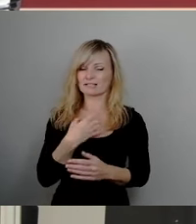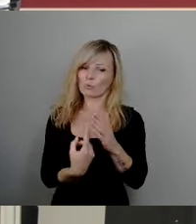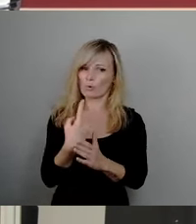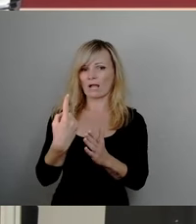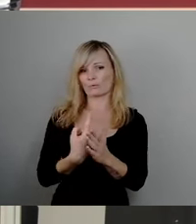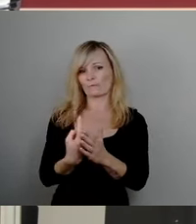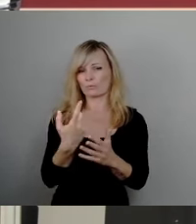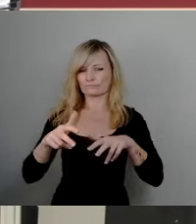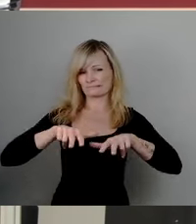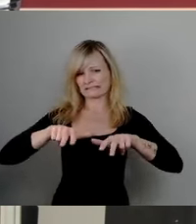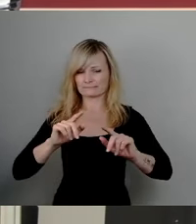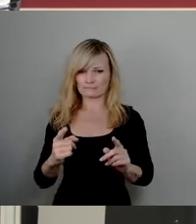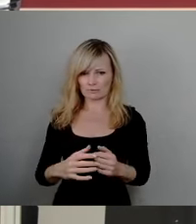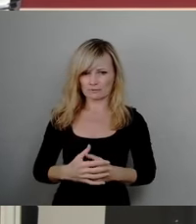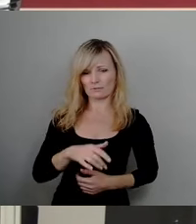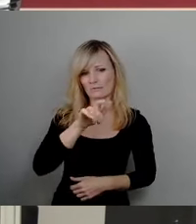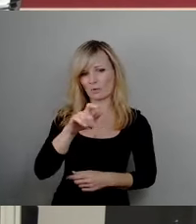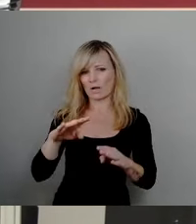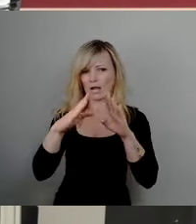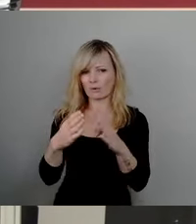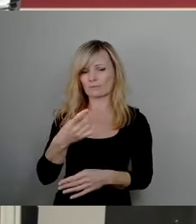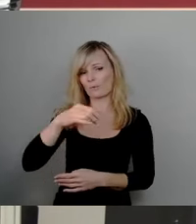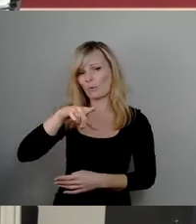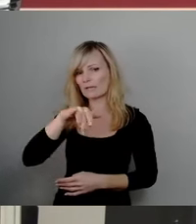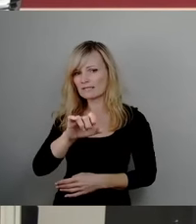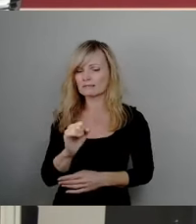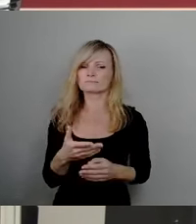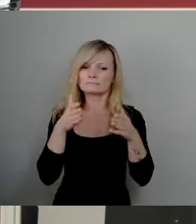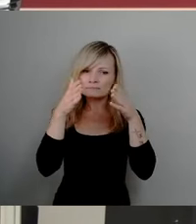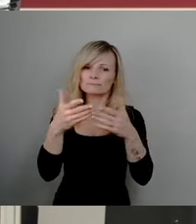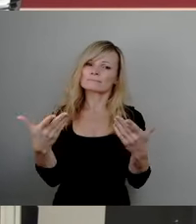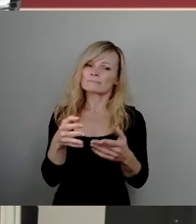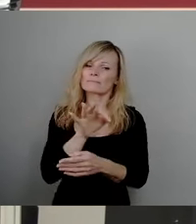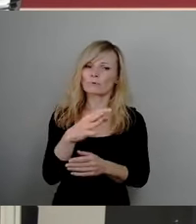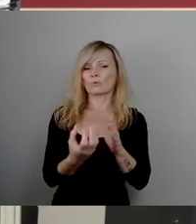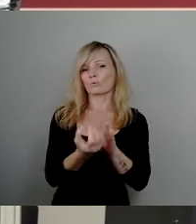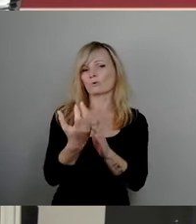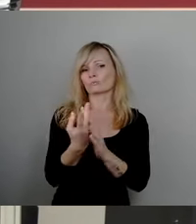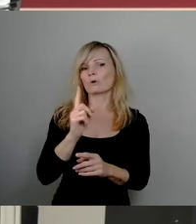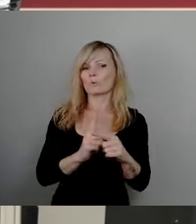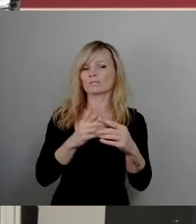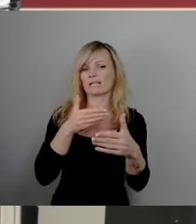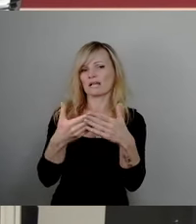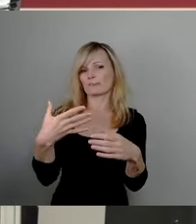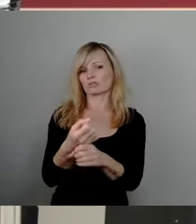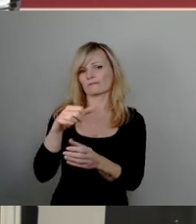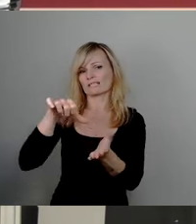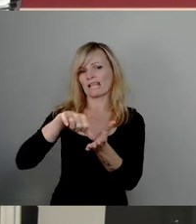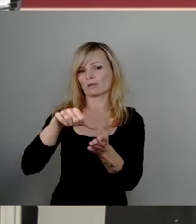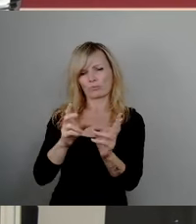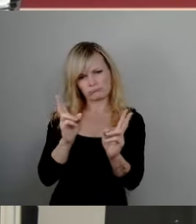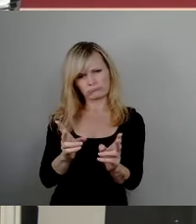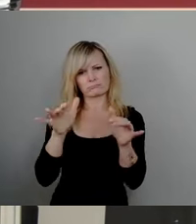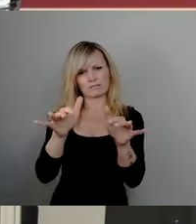müssen. Das Bürgerhaus Prolis soll perspektivisch vorrangig als Kultur- und Nachbarschaftszentrum wirken und vor allem Vereinen und